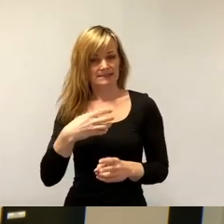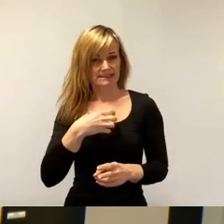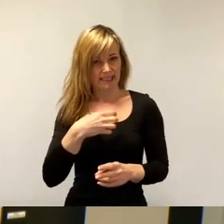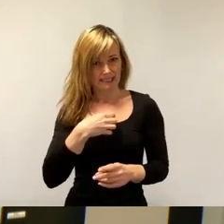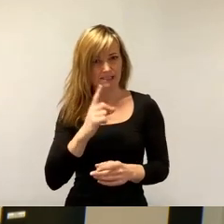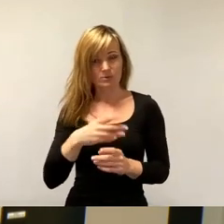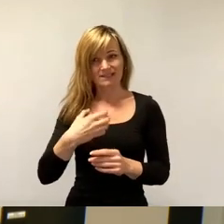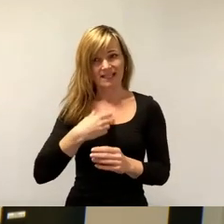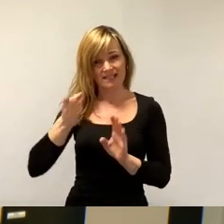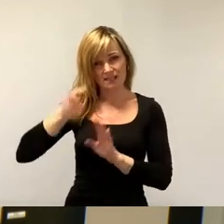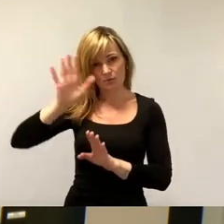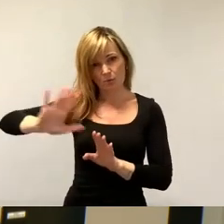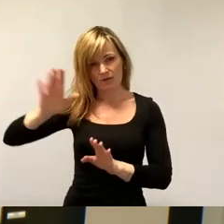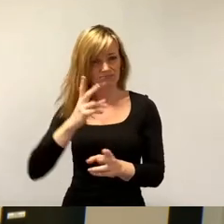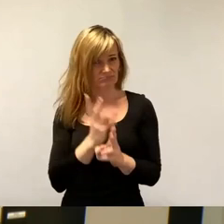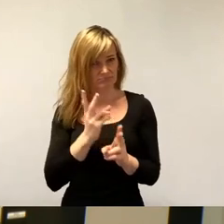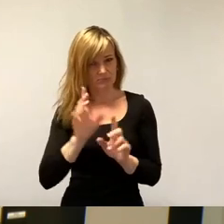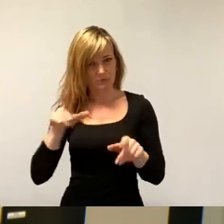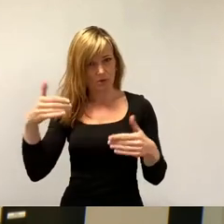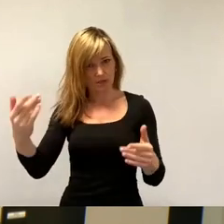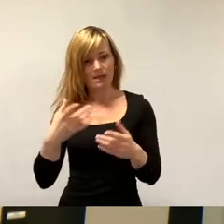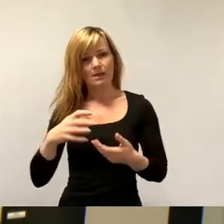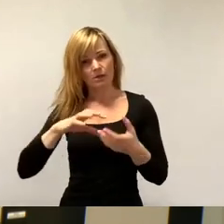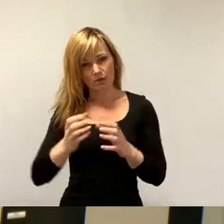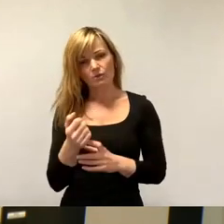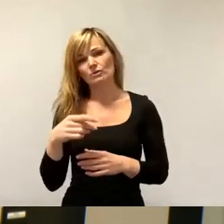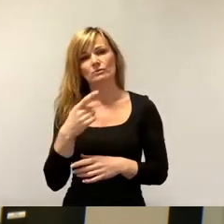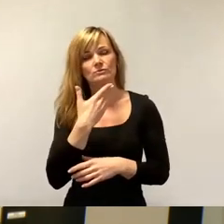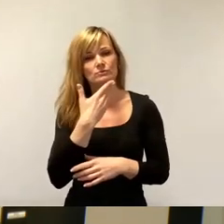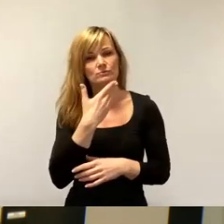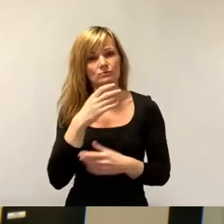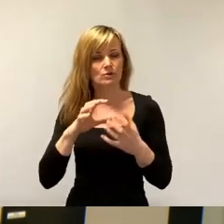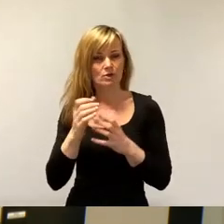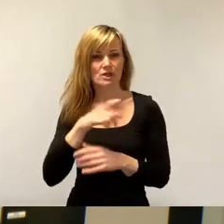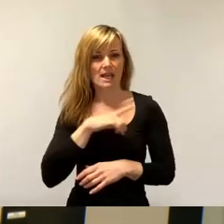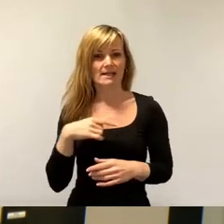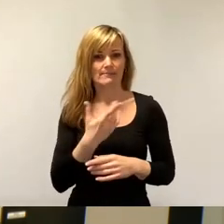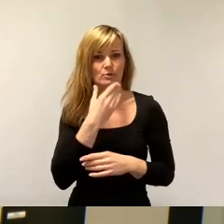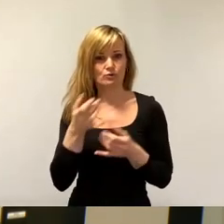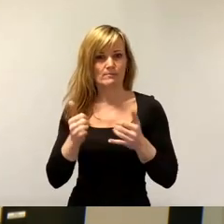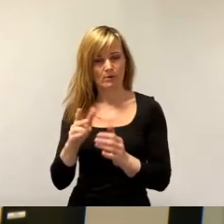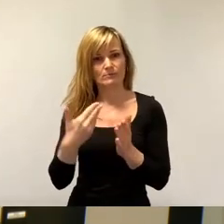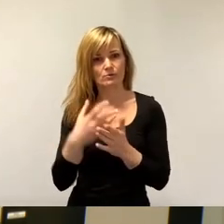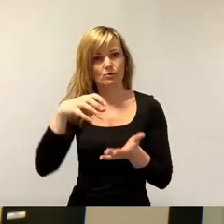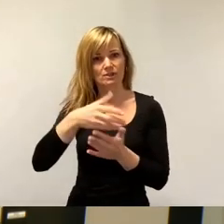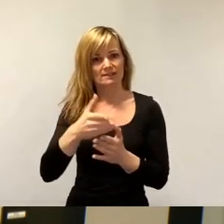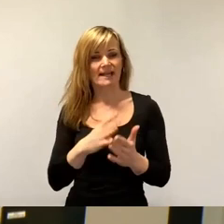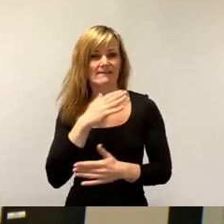in Klotsche, Weixdorf, Schönborn und Langebrück. Damit der Stadtteil weiter attraktiv bleibt. Vielen Dank.